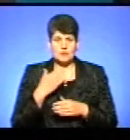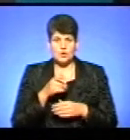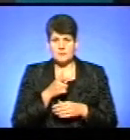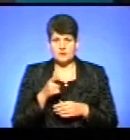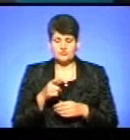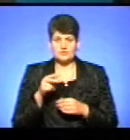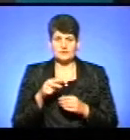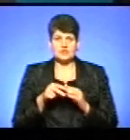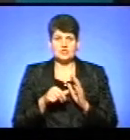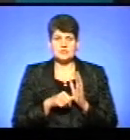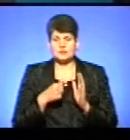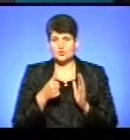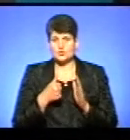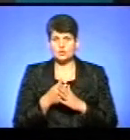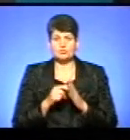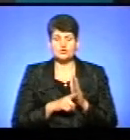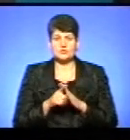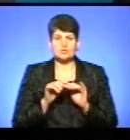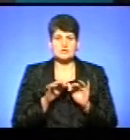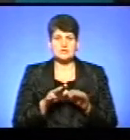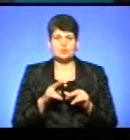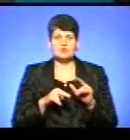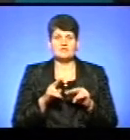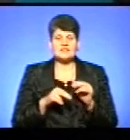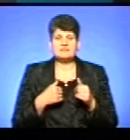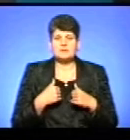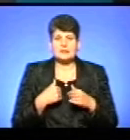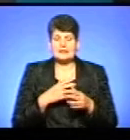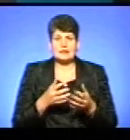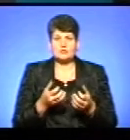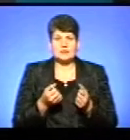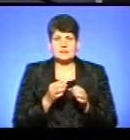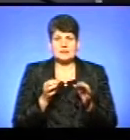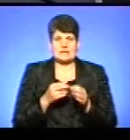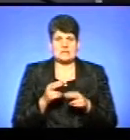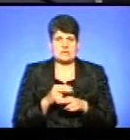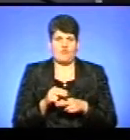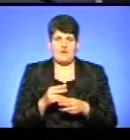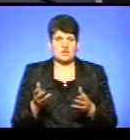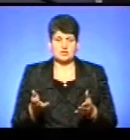2016 році, до початку процесу будівництва, ми не отримували ніяких зауважень.